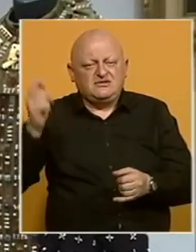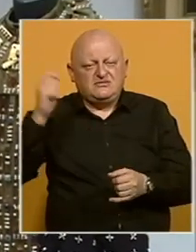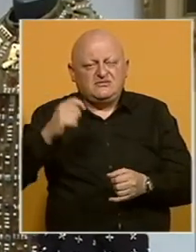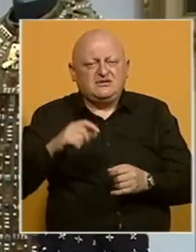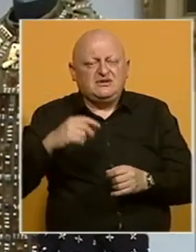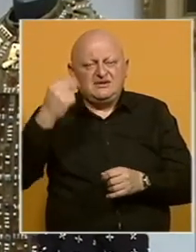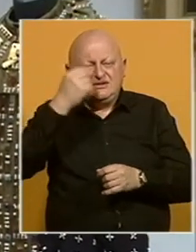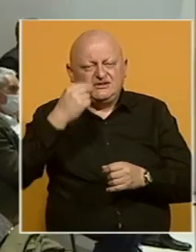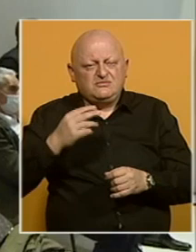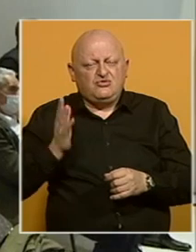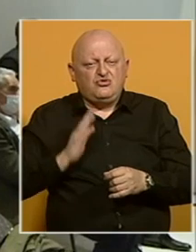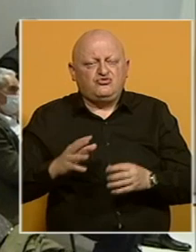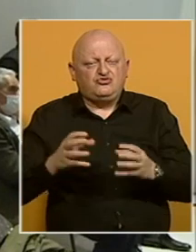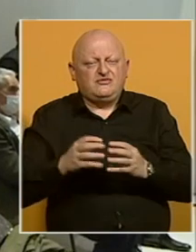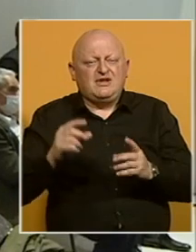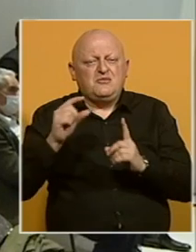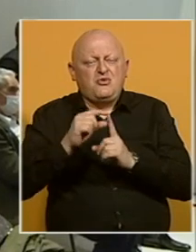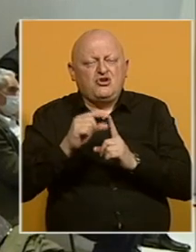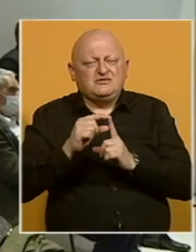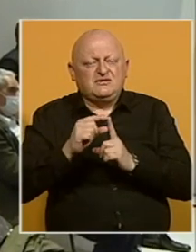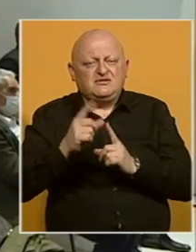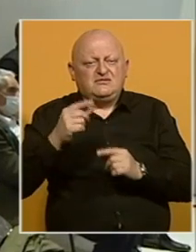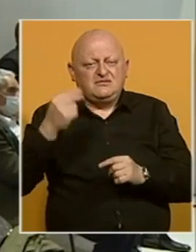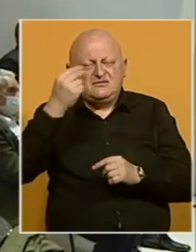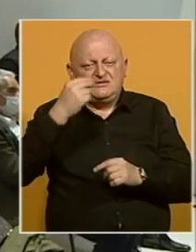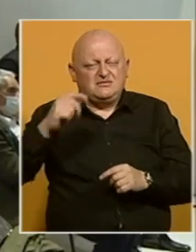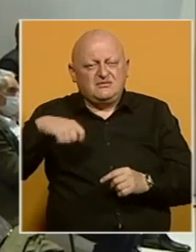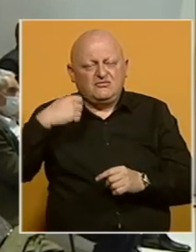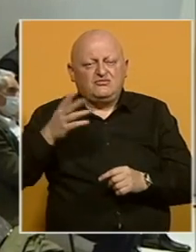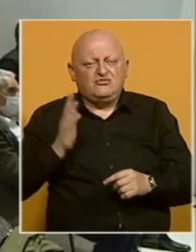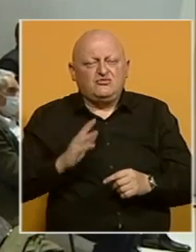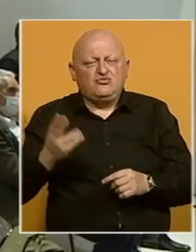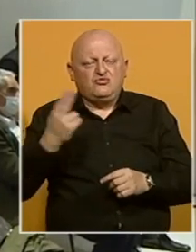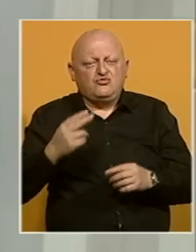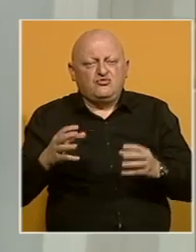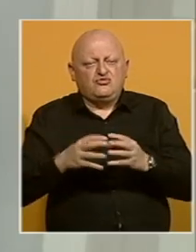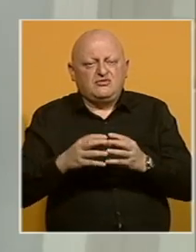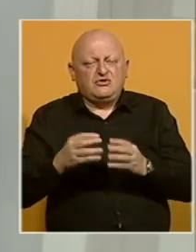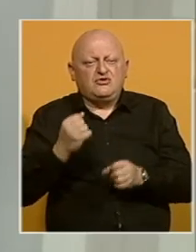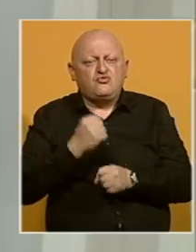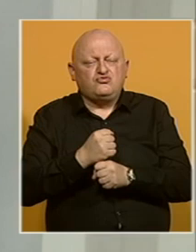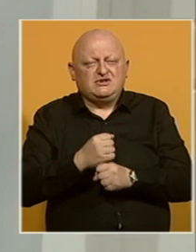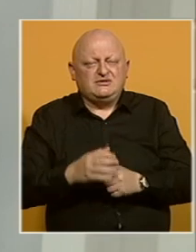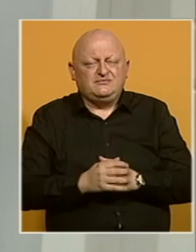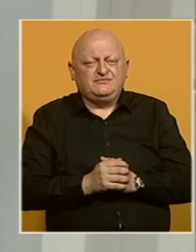Srpskog prosvjetnog i kulturnog društva prosvjeta i Srpsko pjevačko i kulturno-umjetničko društvo Gusle.